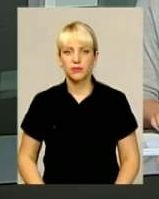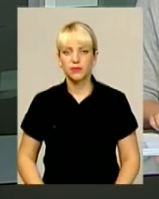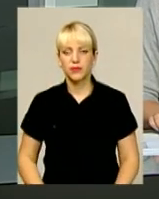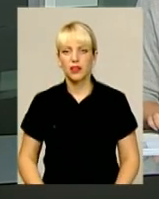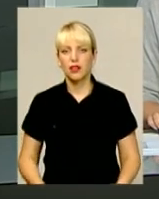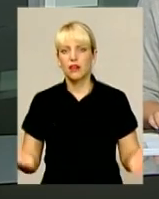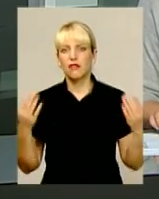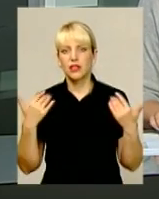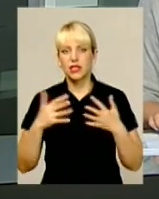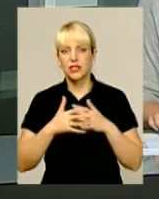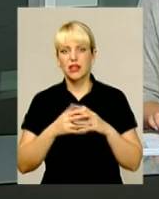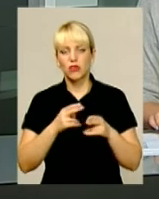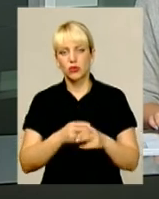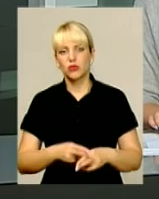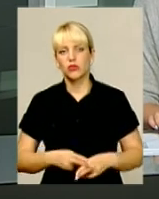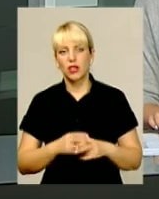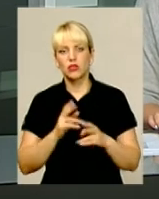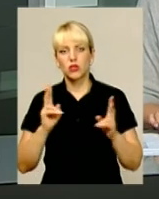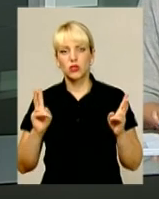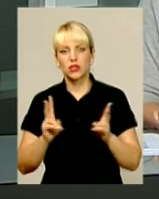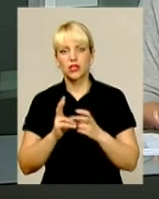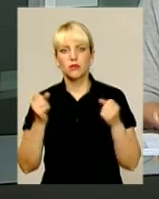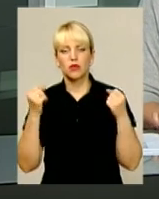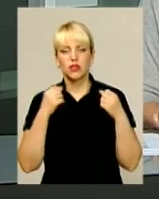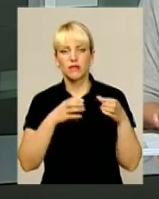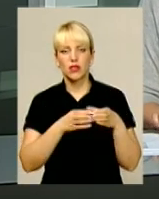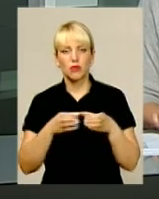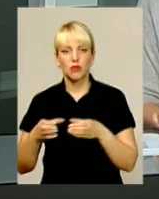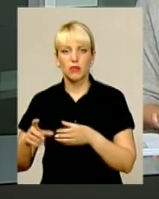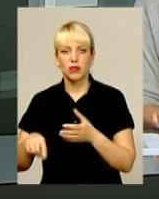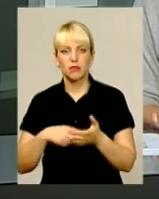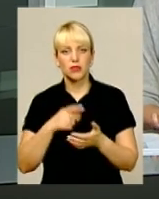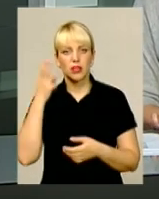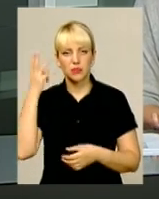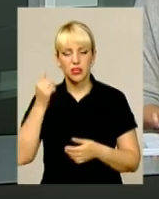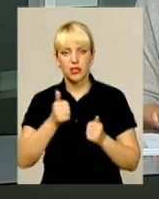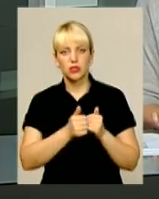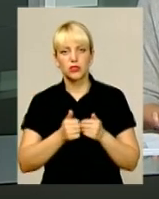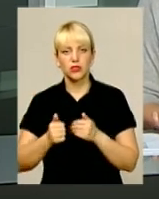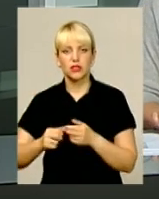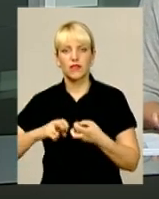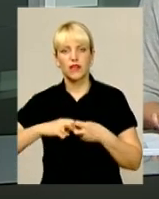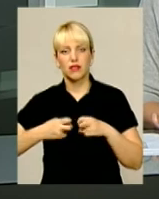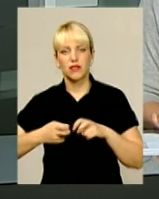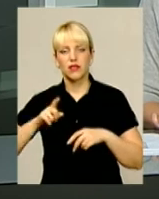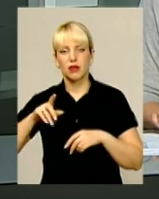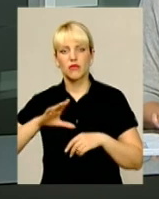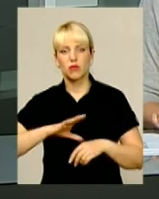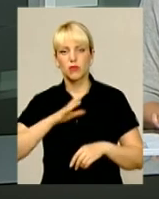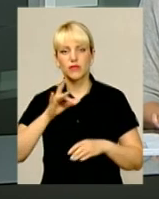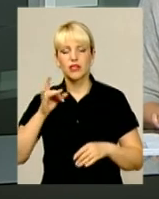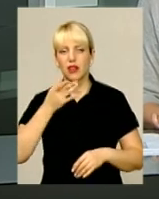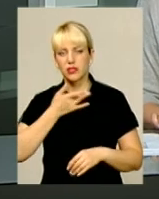Вихідними селище Дунаєвці зустрічало спортивні команди з Хмельницького та із сусідньої Франківщини. Там відбувся